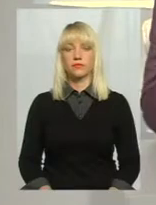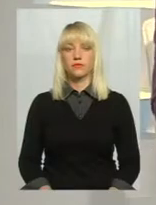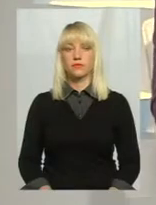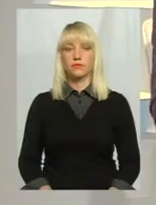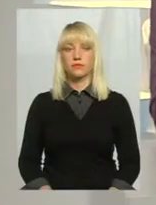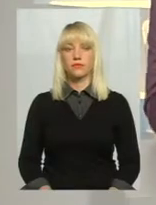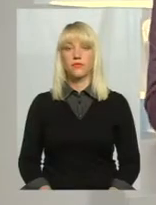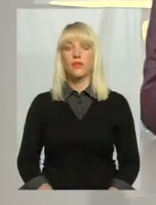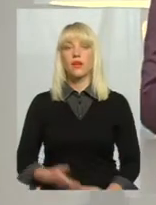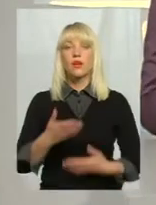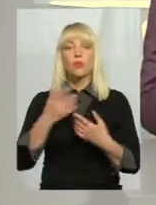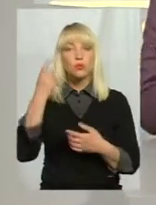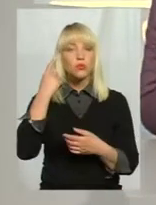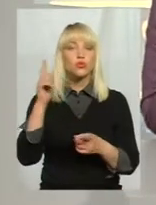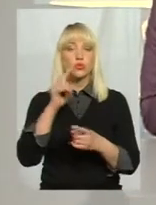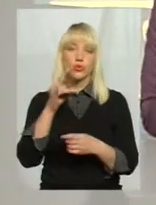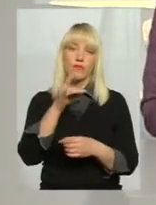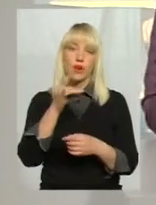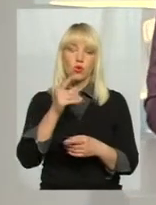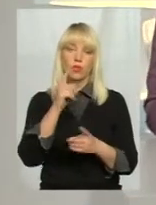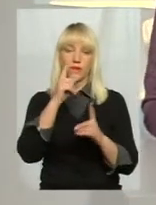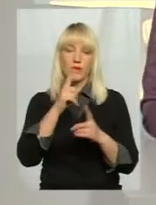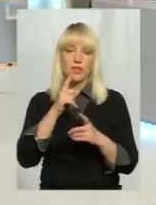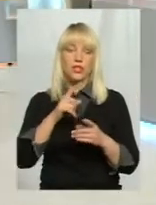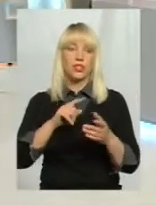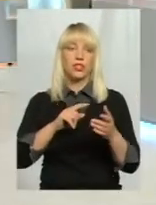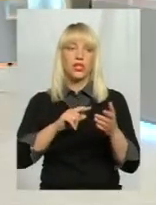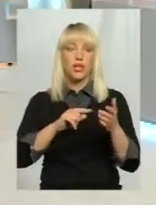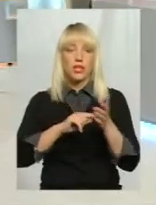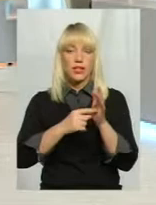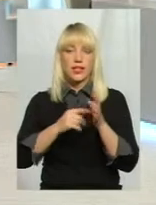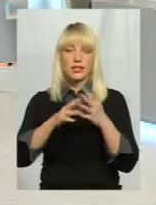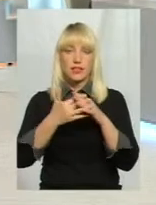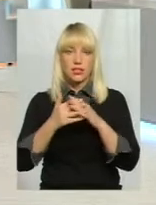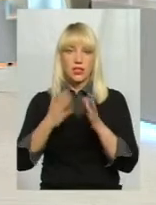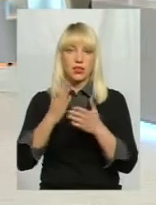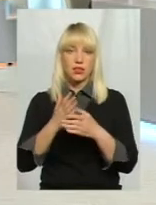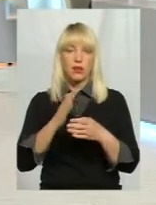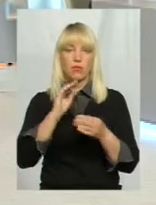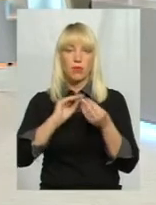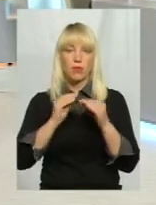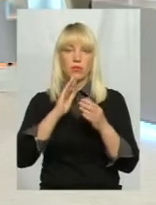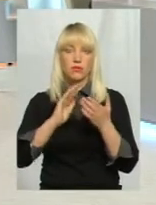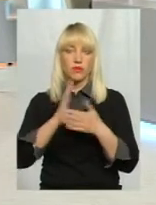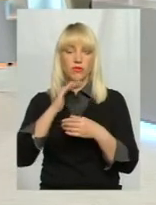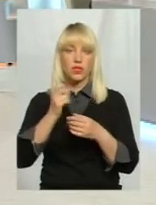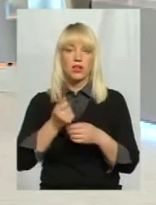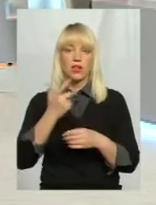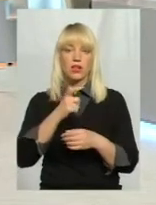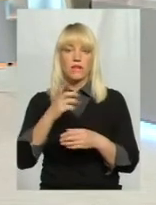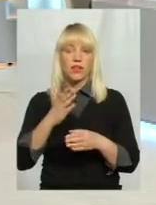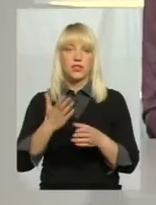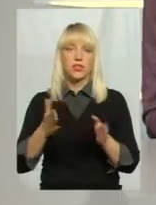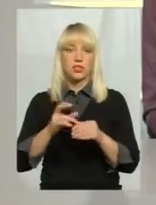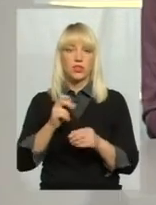От ми почули, що в районах, в невеличких населенних пунктах є проблема з якістю води. У нас вже буквально кілька хвилин залишається до завершення.